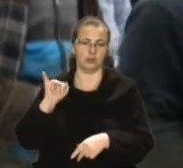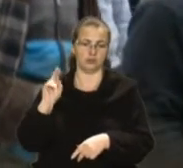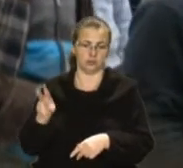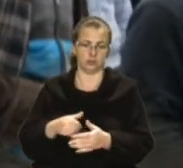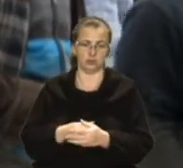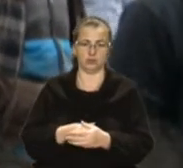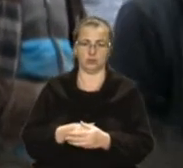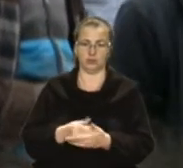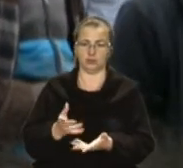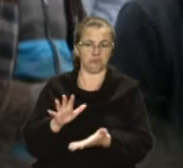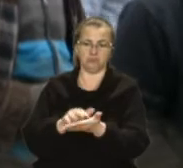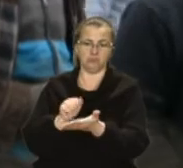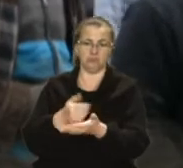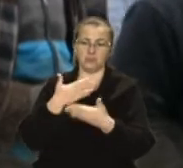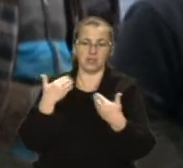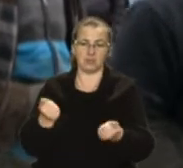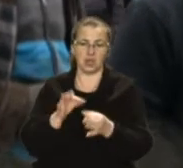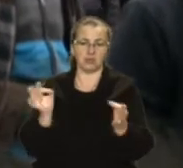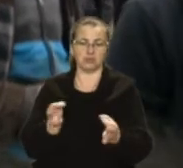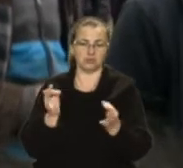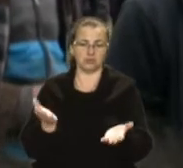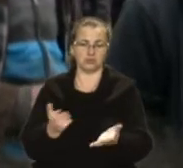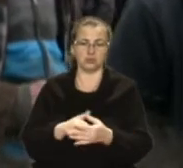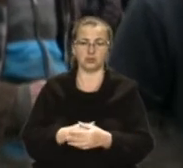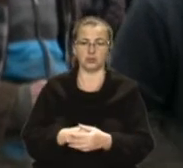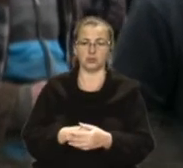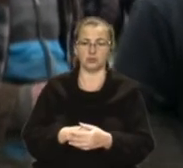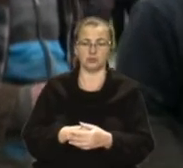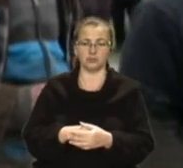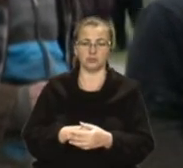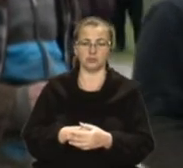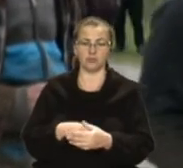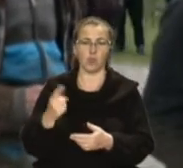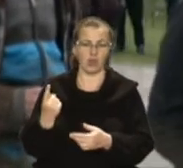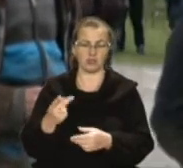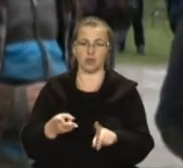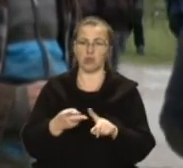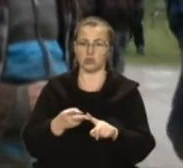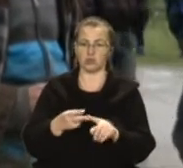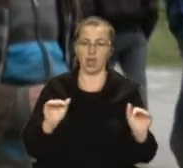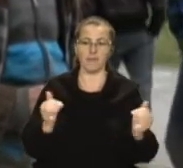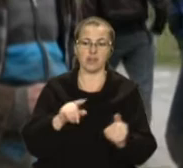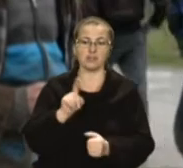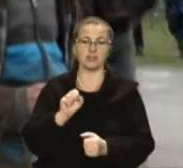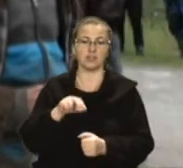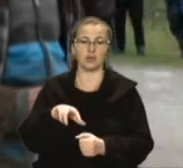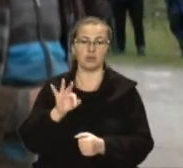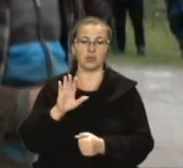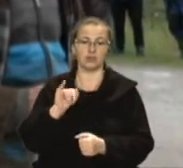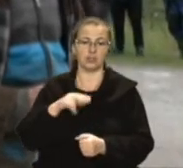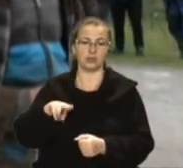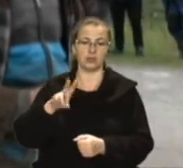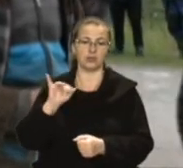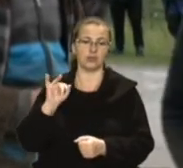Заповідник не порушений нічим. По-перше. По-друге, межі заповідника не